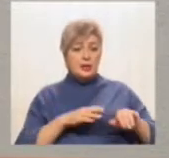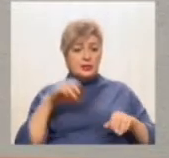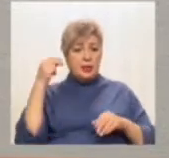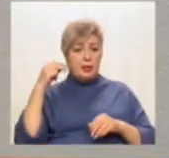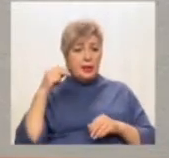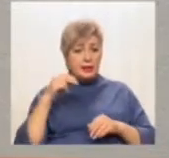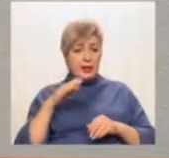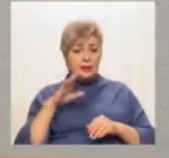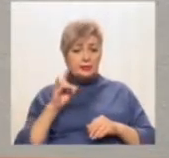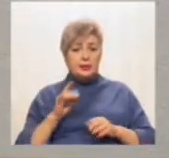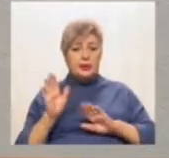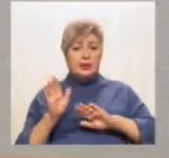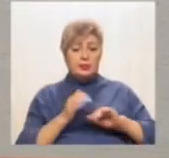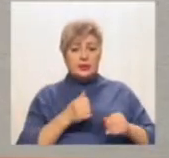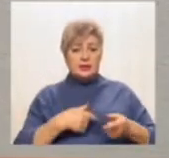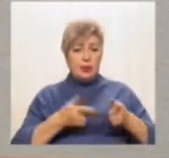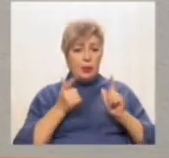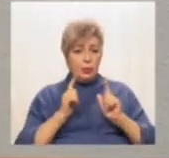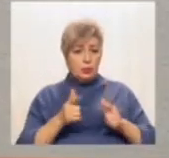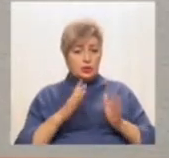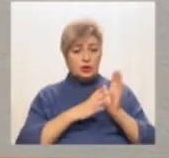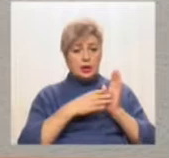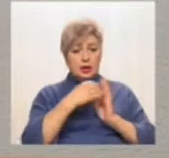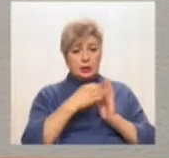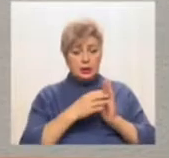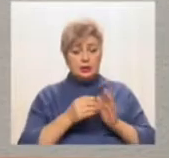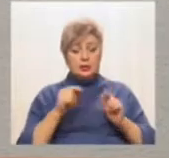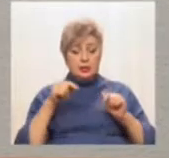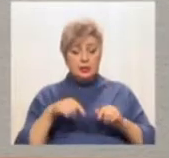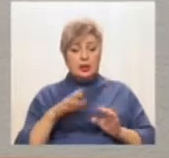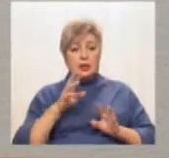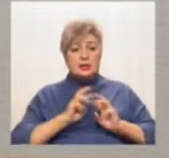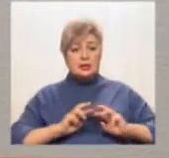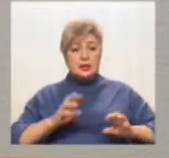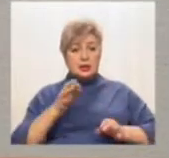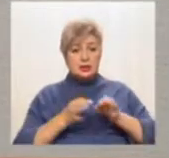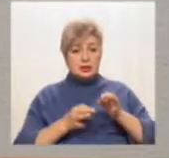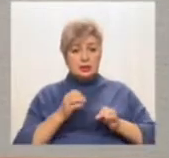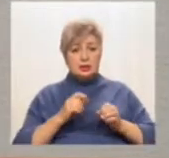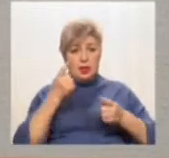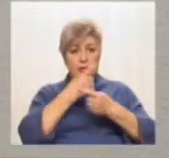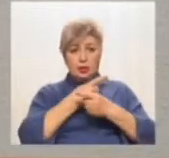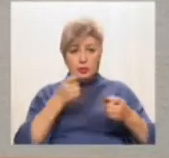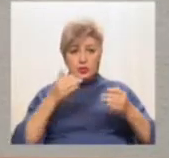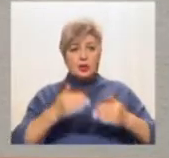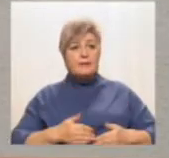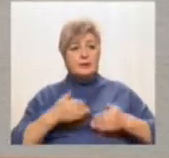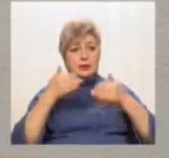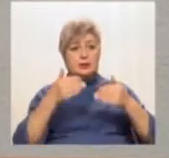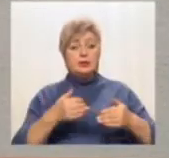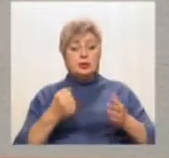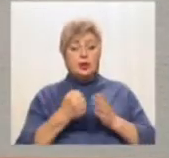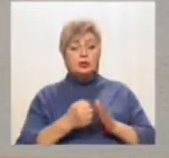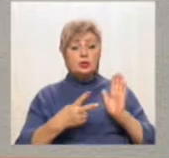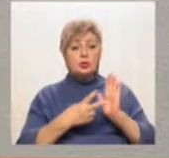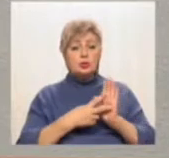після погодження дати, в даному засіданні оголошується відкладення до 7